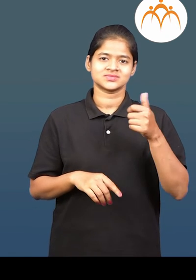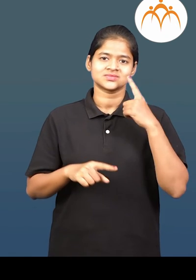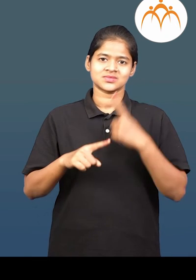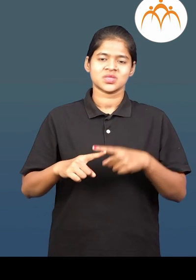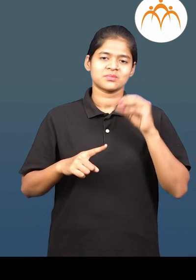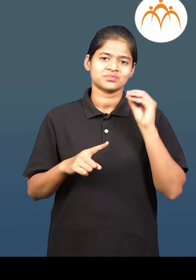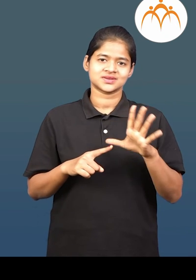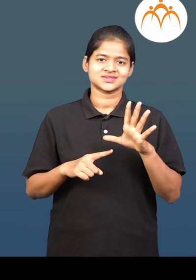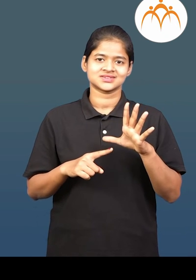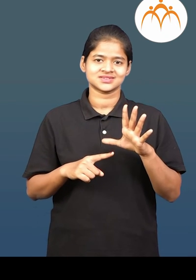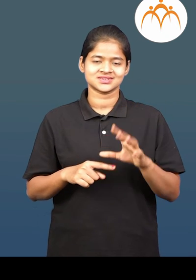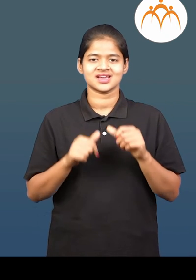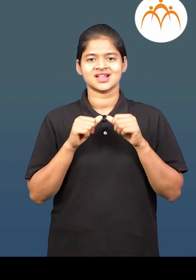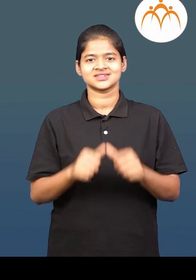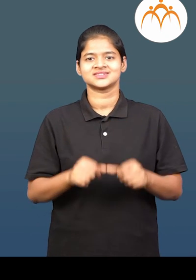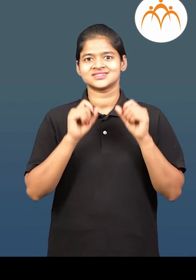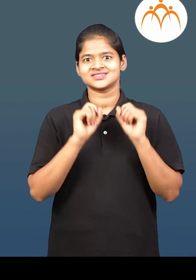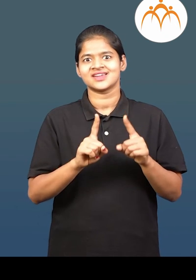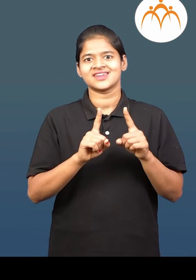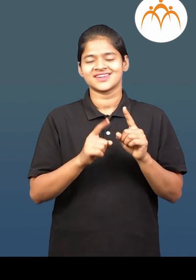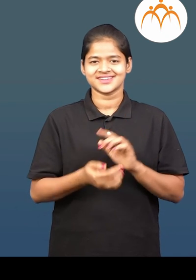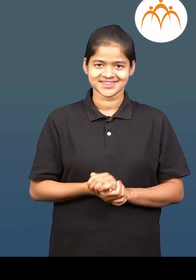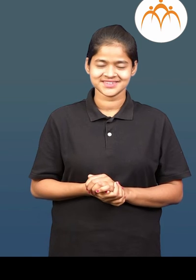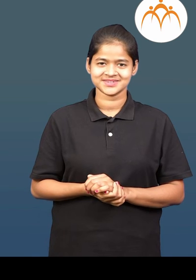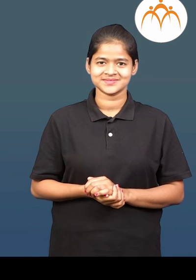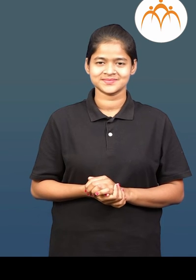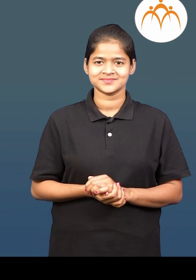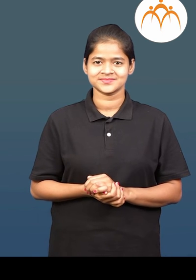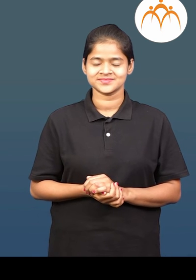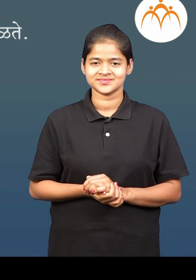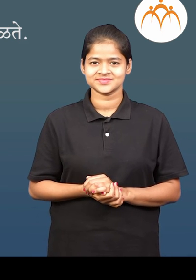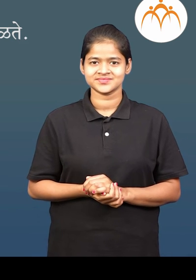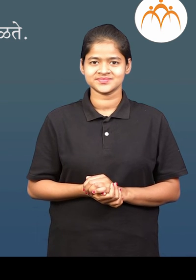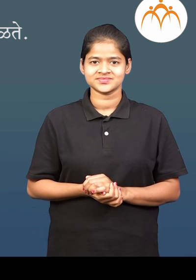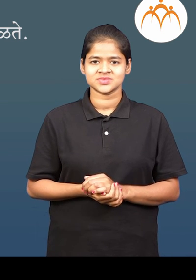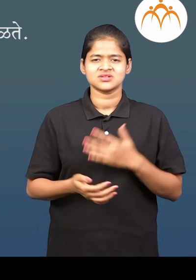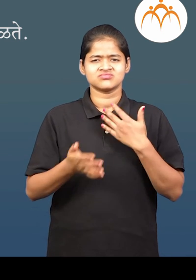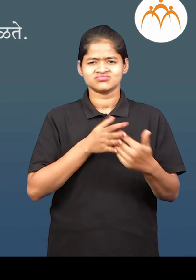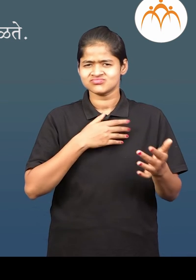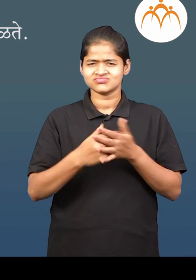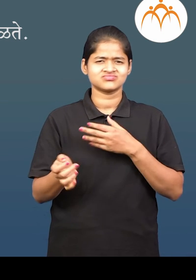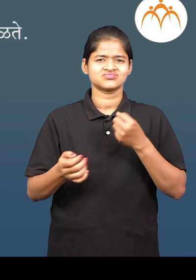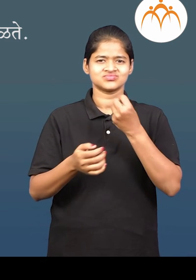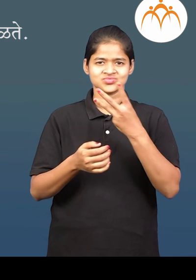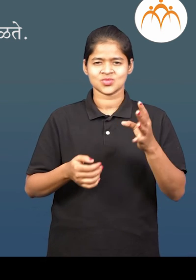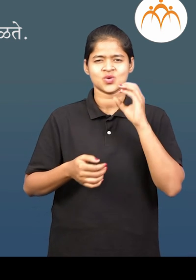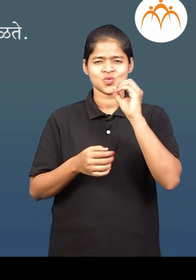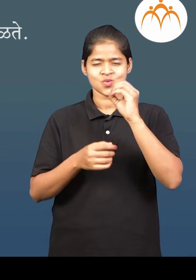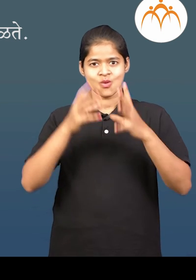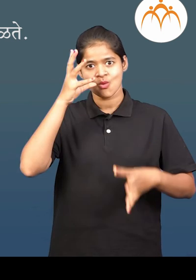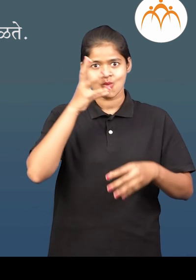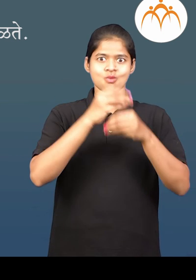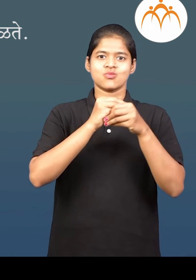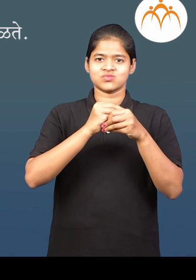ती संख्य पेक्षा मोठी आसते पाच मिलावले तरी उत्तर आकराची ते कोंट्याही संख्यत 0 मिलावले